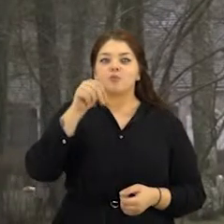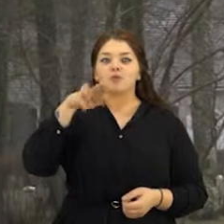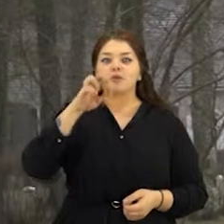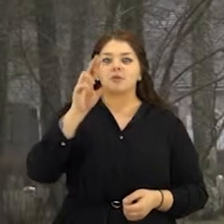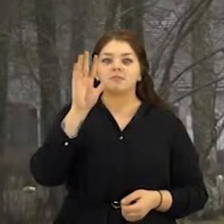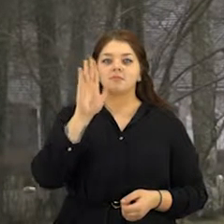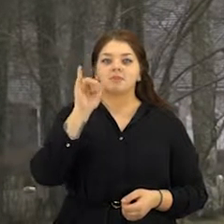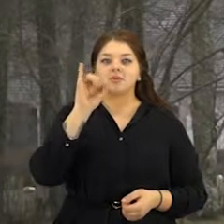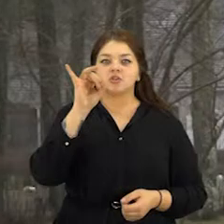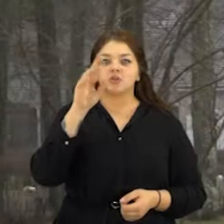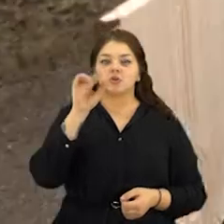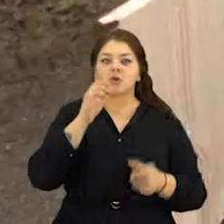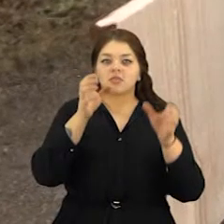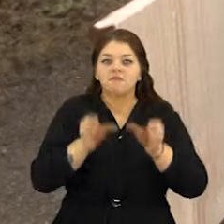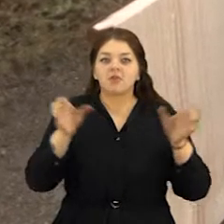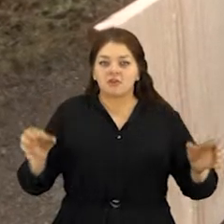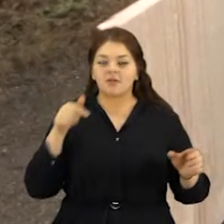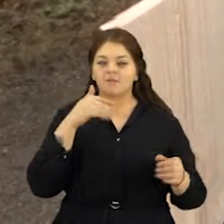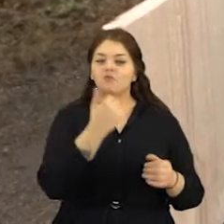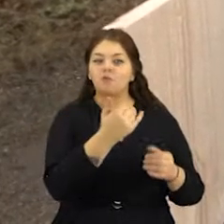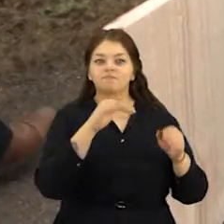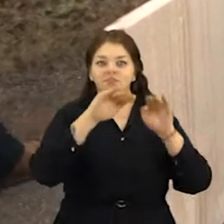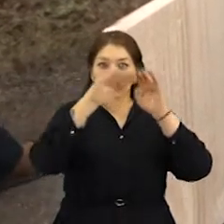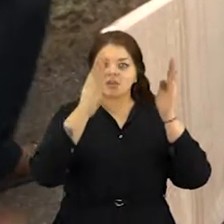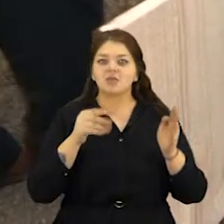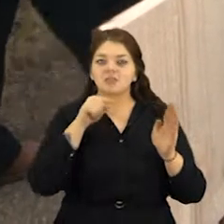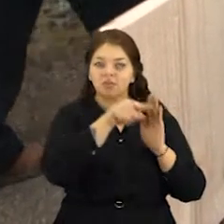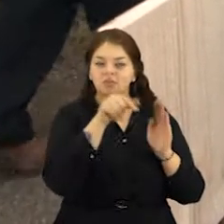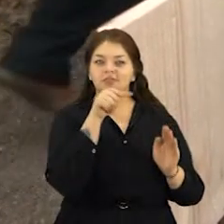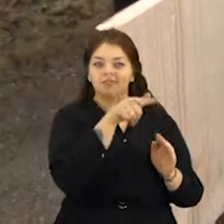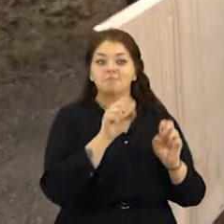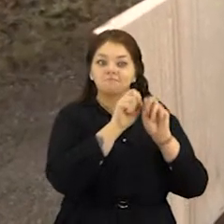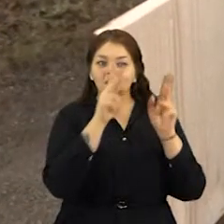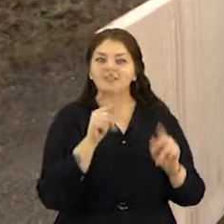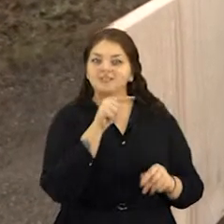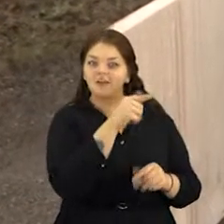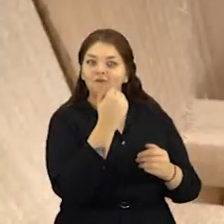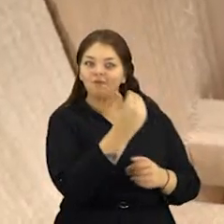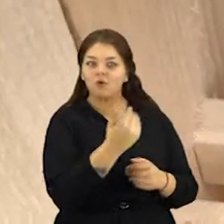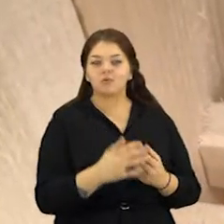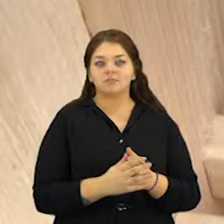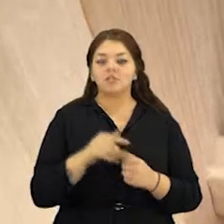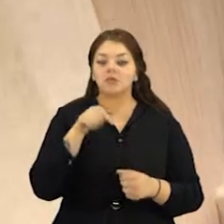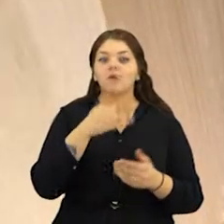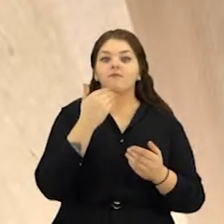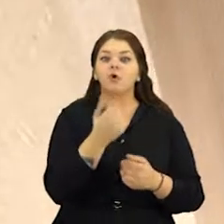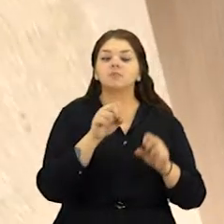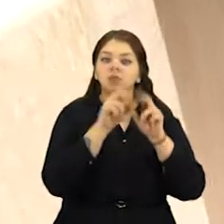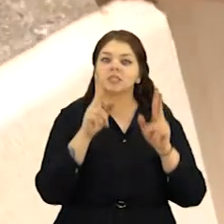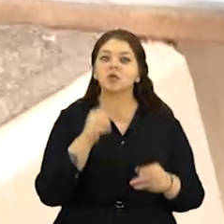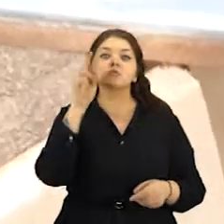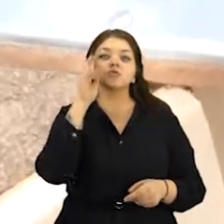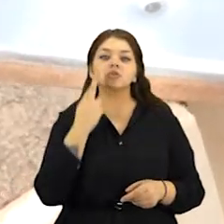parke naminėms pelėdoms skirtuose inkilose. Inkilai ne šiaip sau, o specialus. Štai sulakta žiemai, o